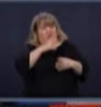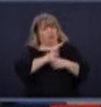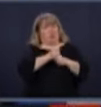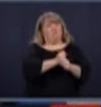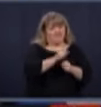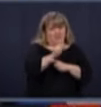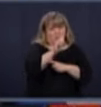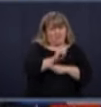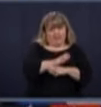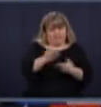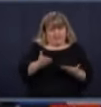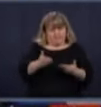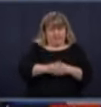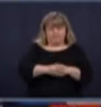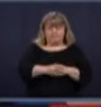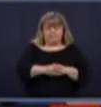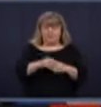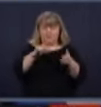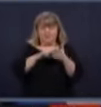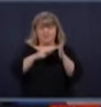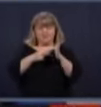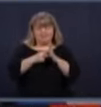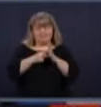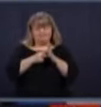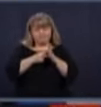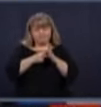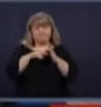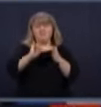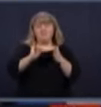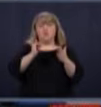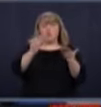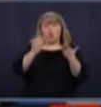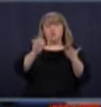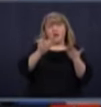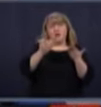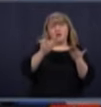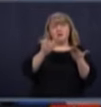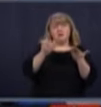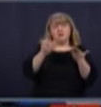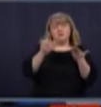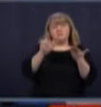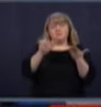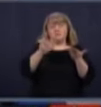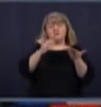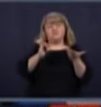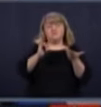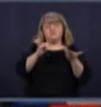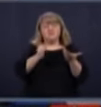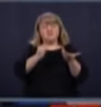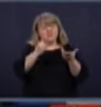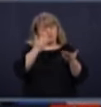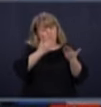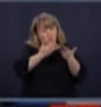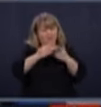somme toute, si on essaie de penser, si fait le parallèle avec d'autres éléments, je pense qu'on va finir par avoir une immunité